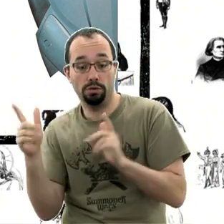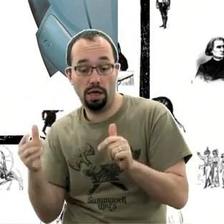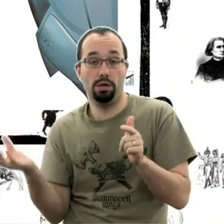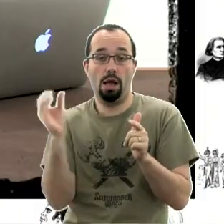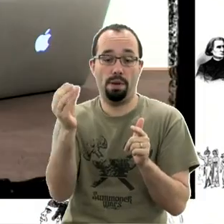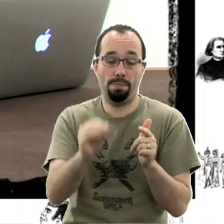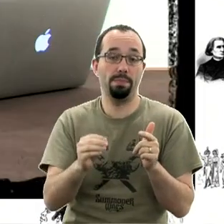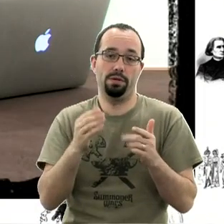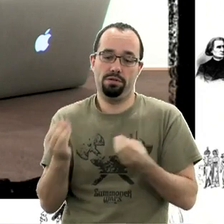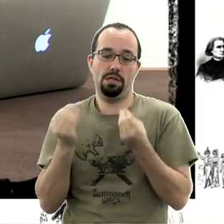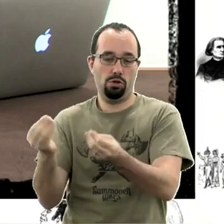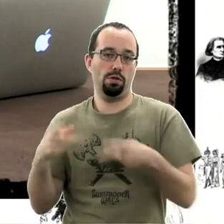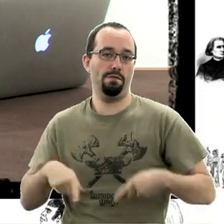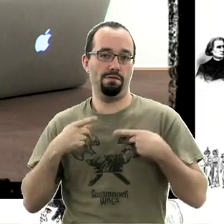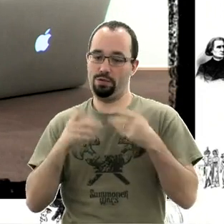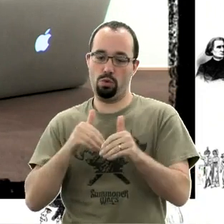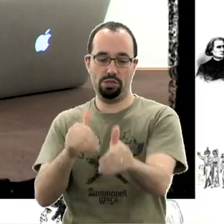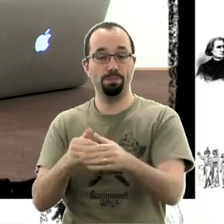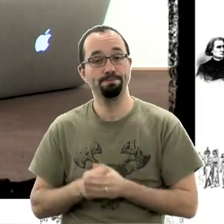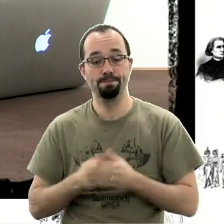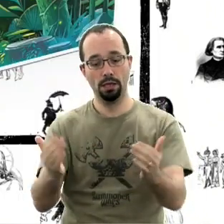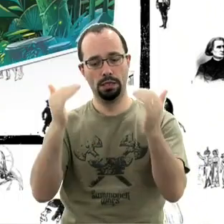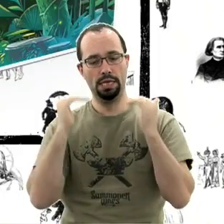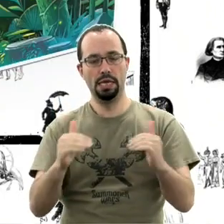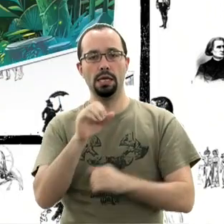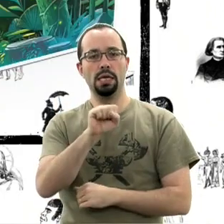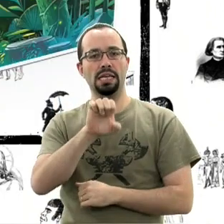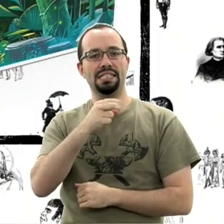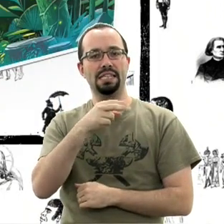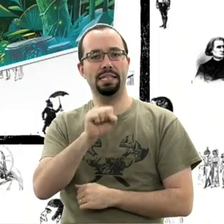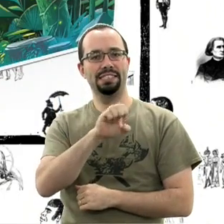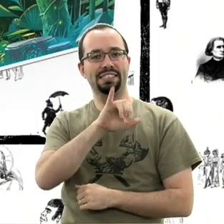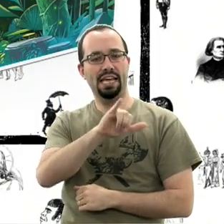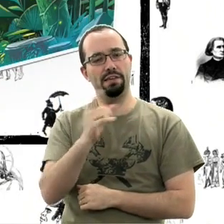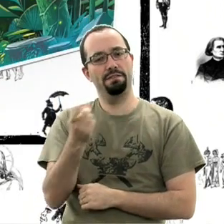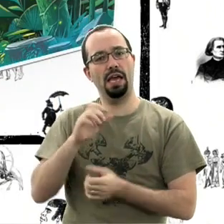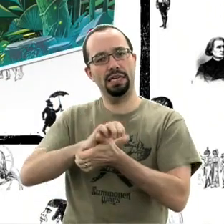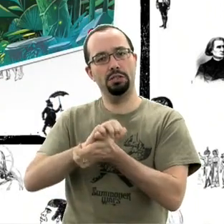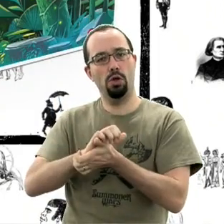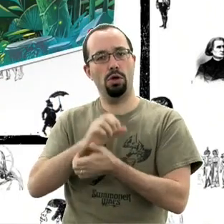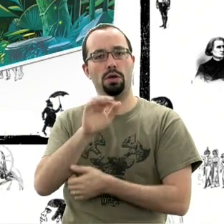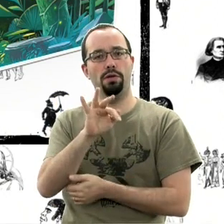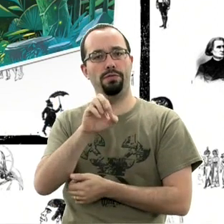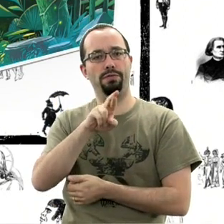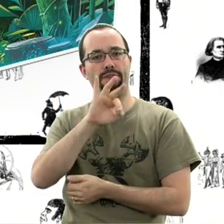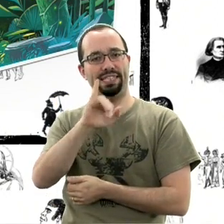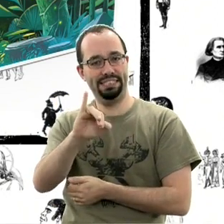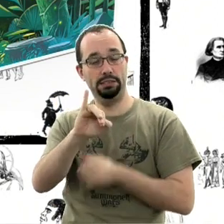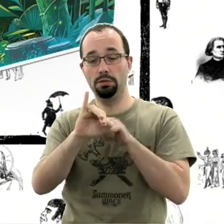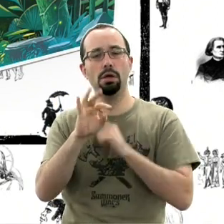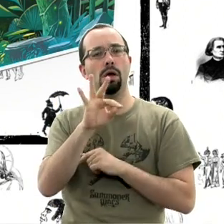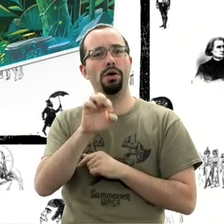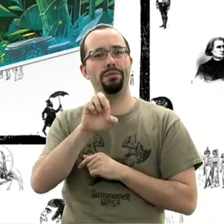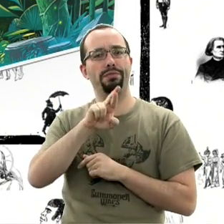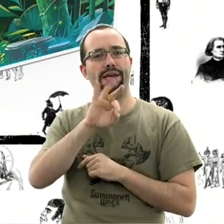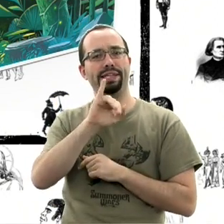de vie. Dans le jeu vient ensuite Sensei Ferti. Là aussi, c'est assez sympathique et amusant, puisque Sensei est un jeu par Ferti qui habite